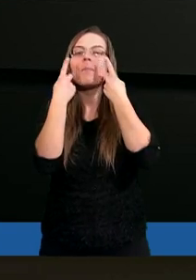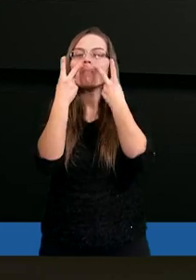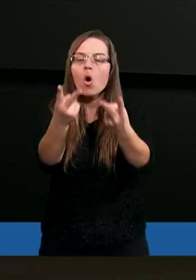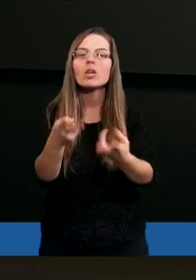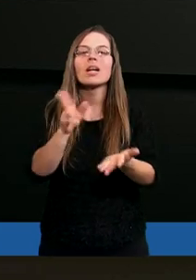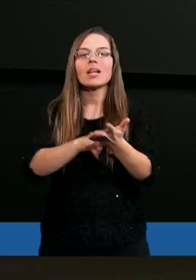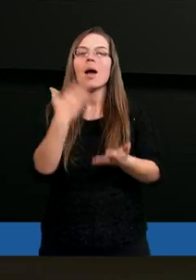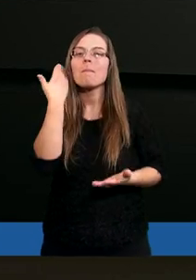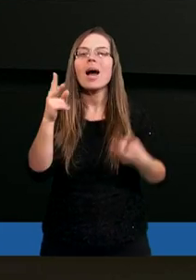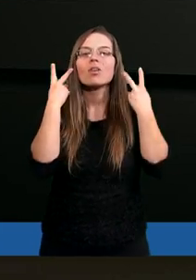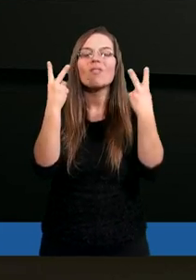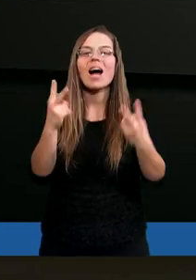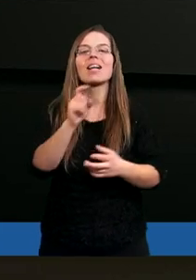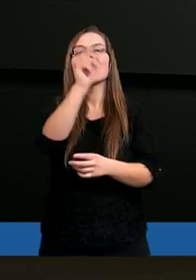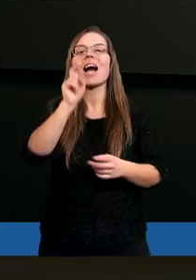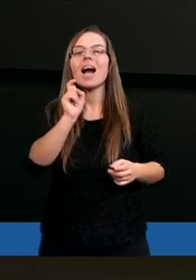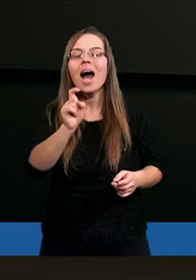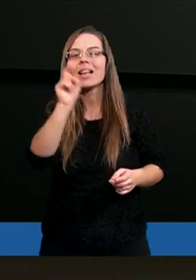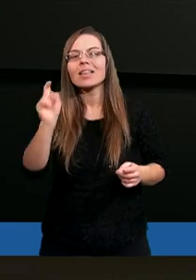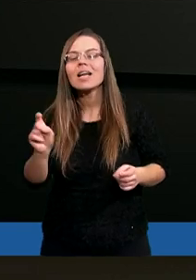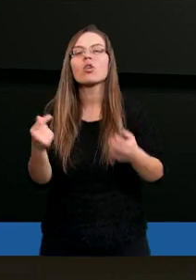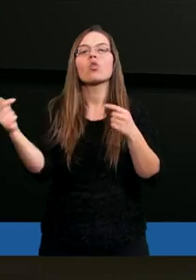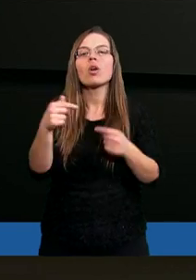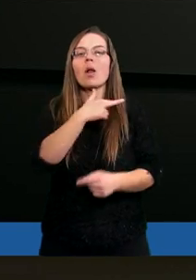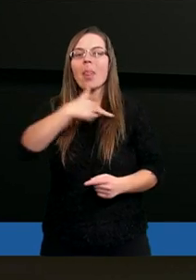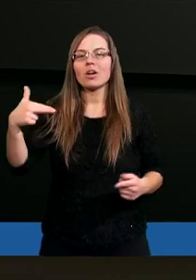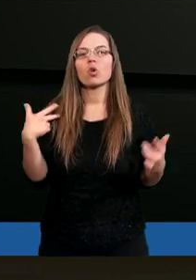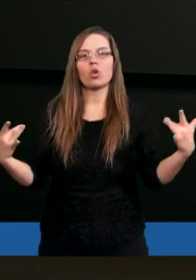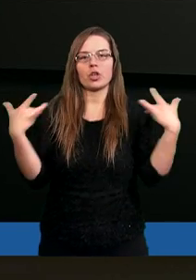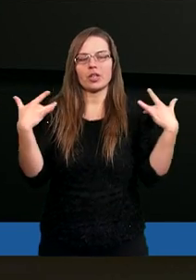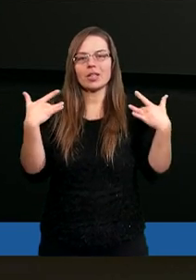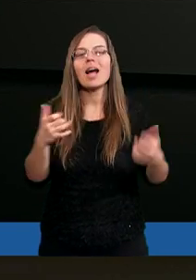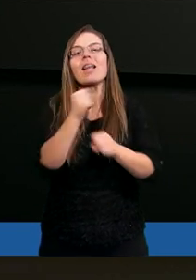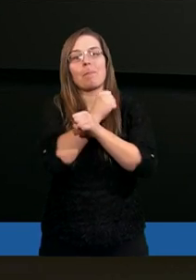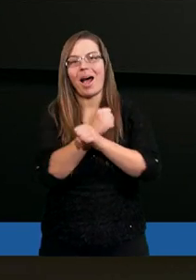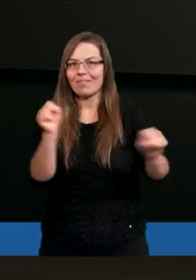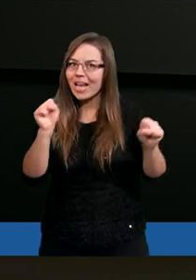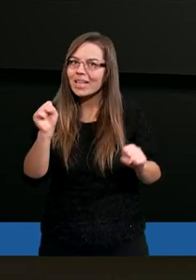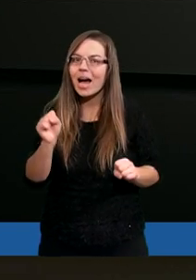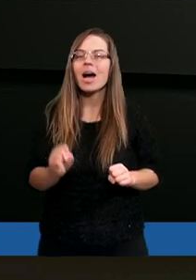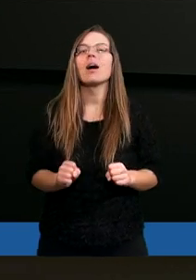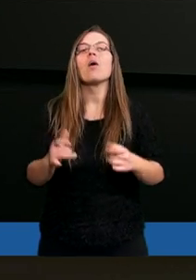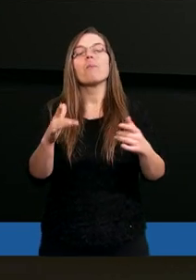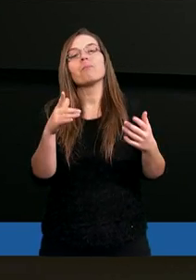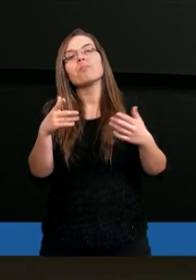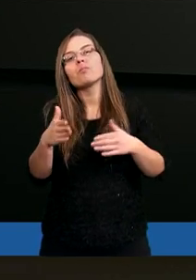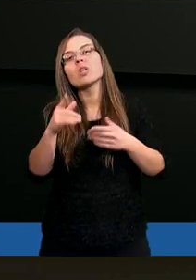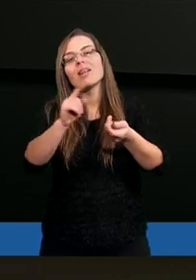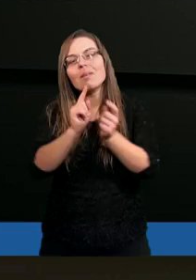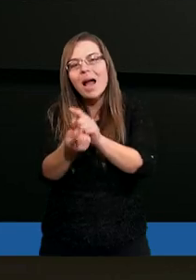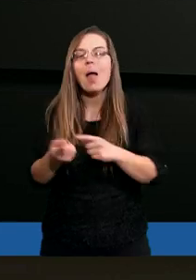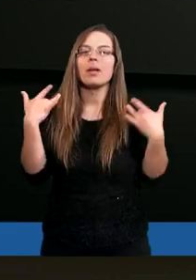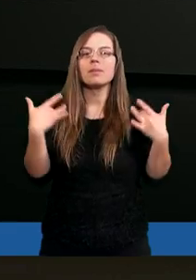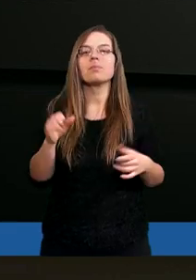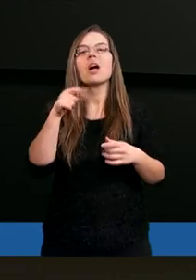bardzo ważne zagadnienia dotyczące naszego życia. Zbawienia, odkupienia. A